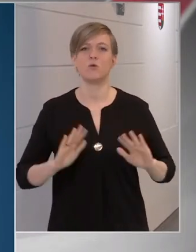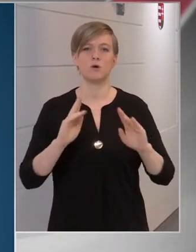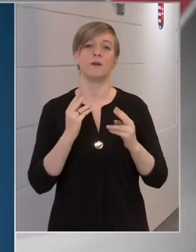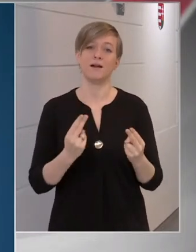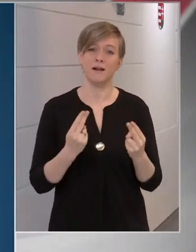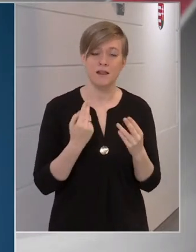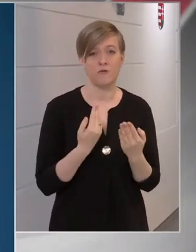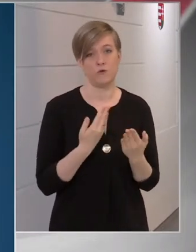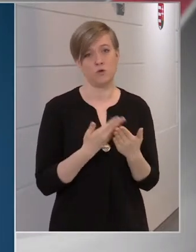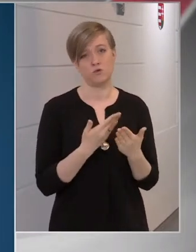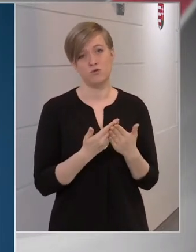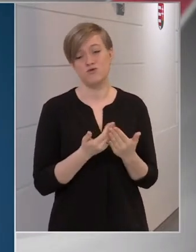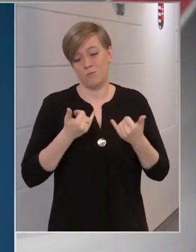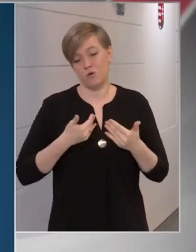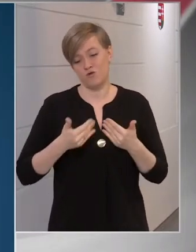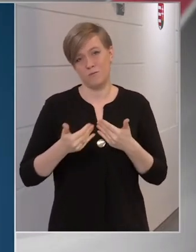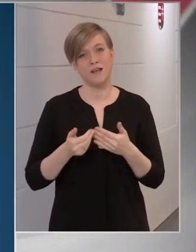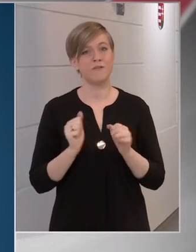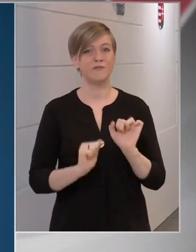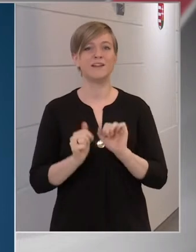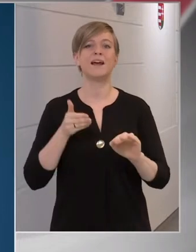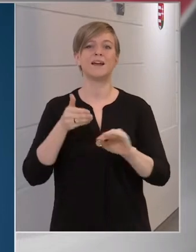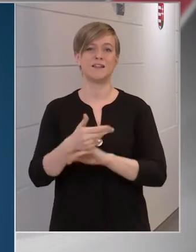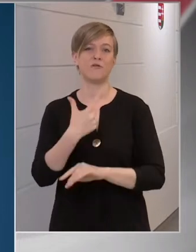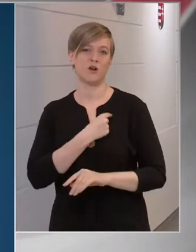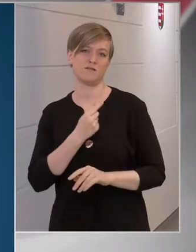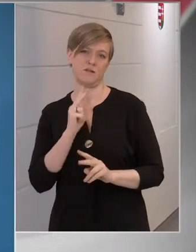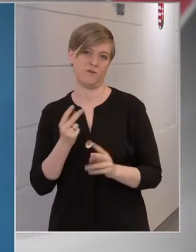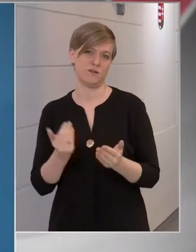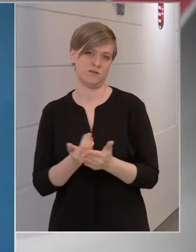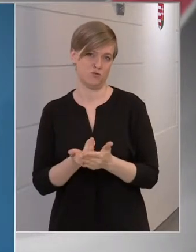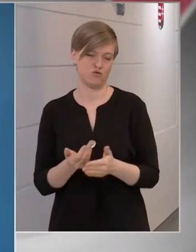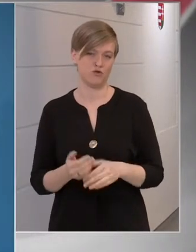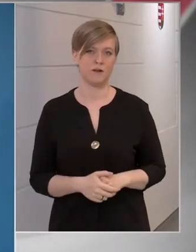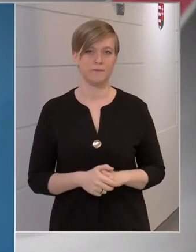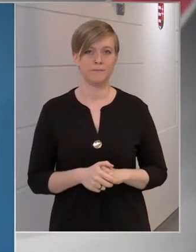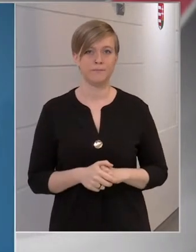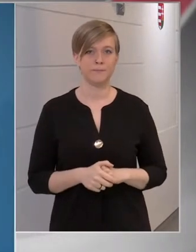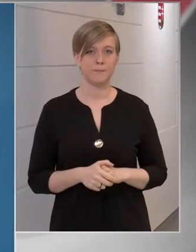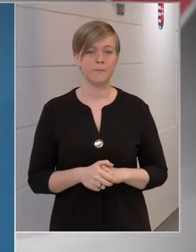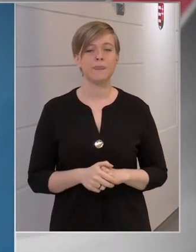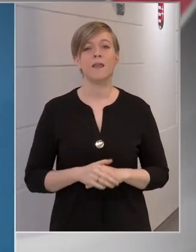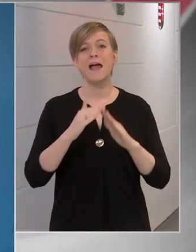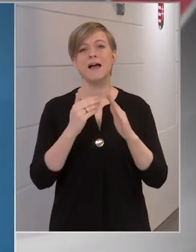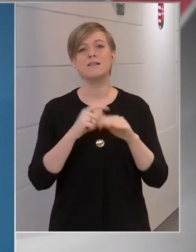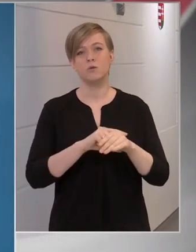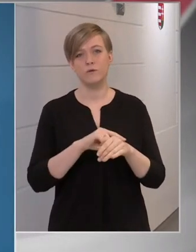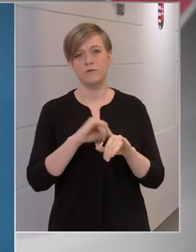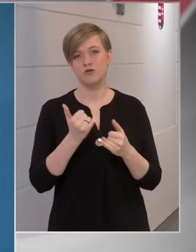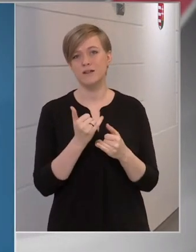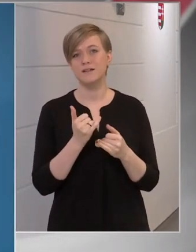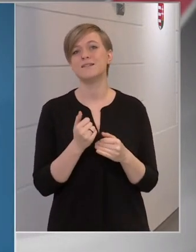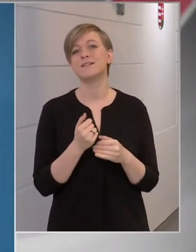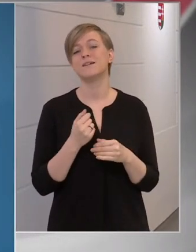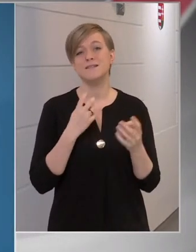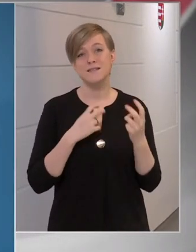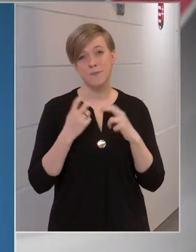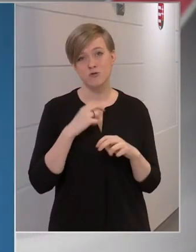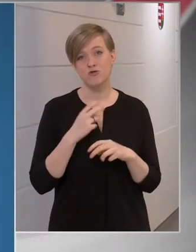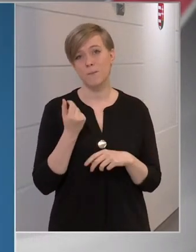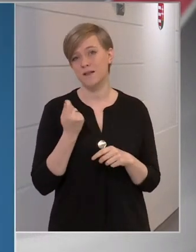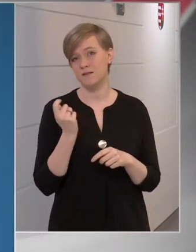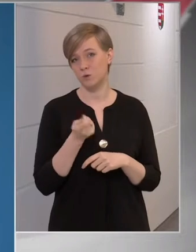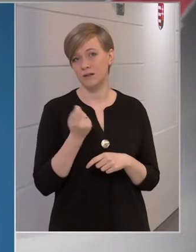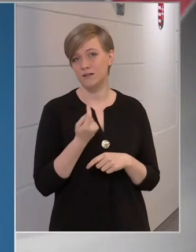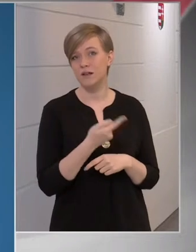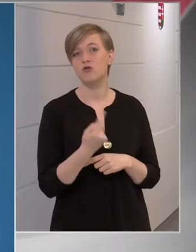hogy legyen jelentősége, legyenőre a védekezéshez vakcinára lenne szükség. Az a házi orvos is számítson-e pénzbüntetése, aki